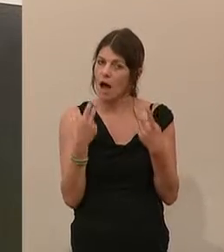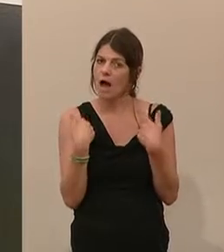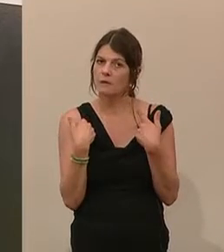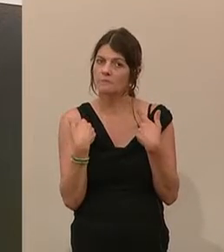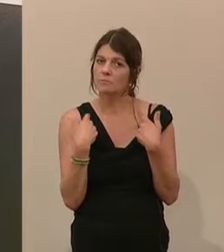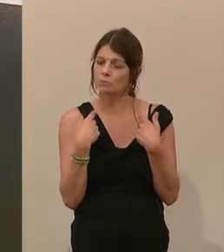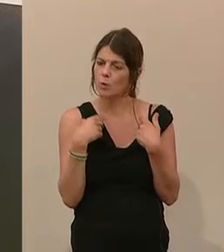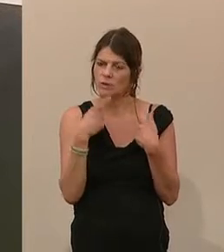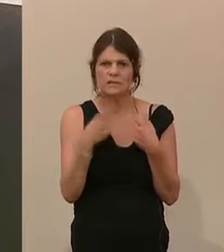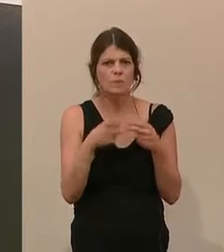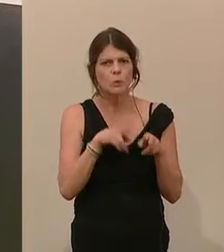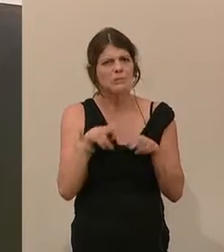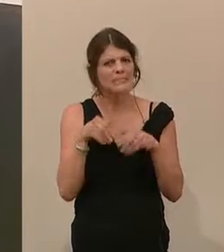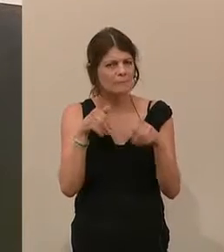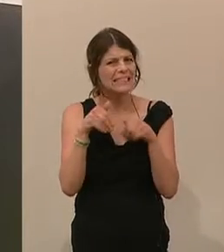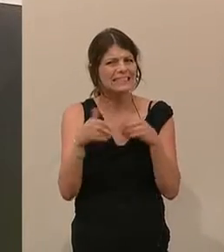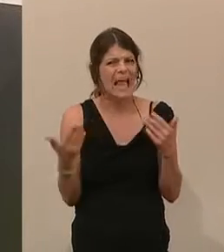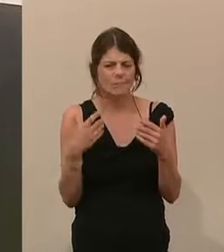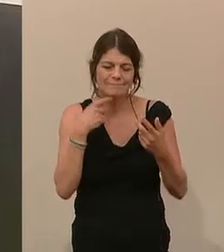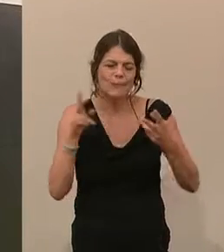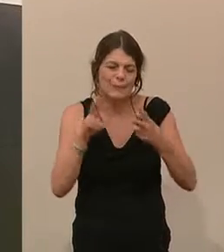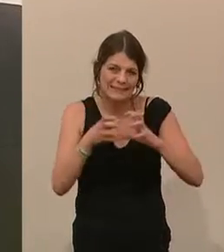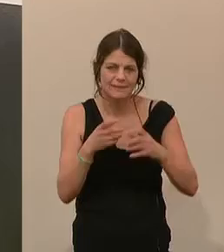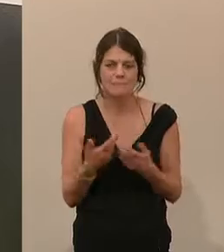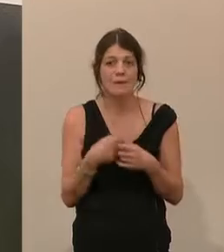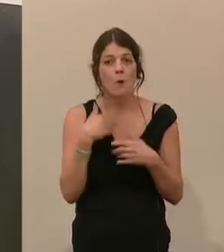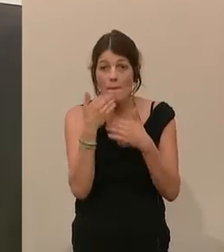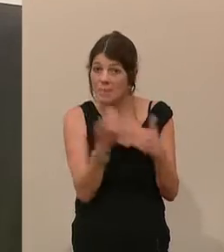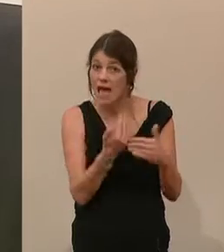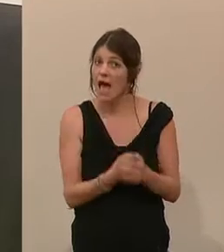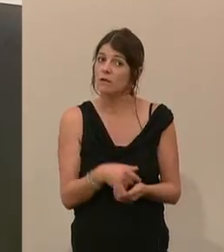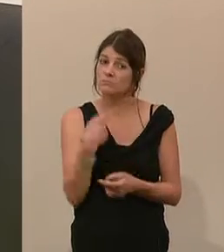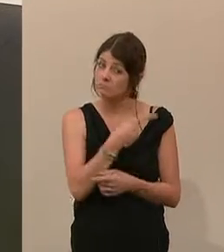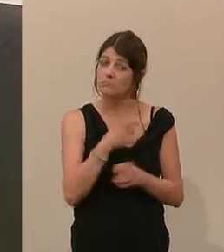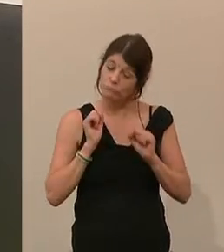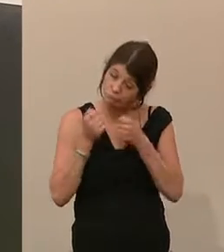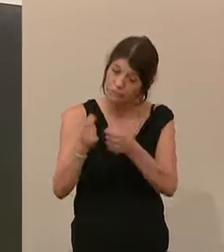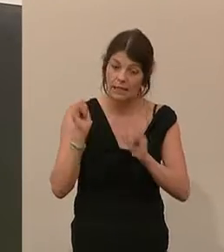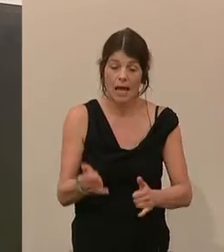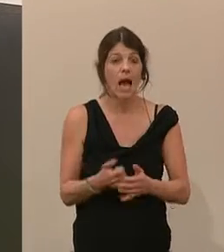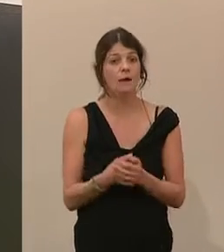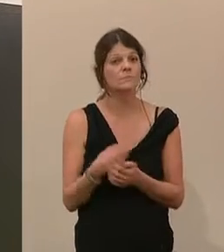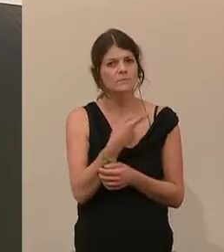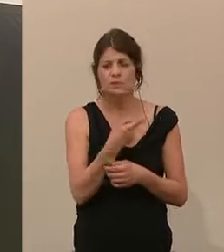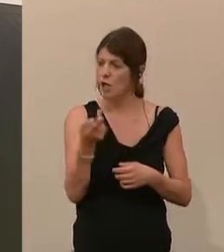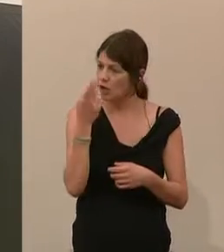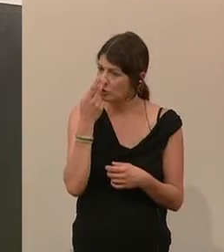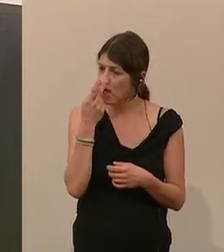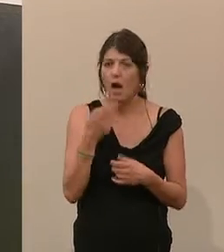grundsätzlich beim Justizministerium, so nenne ich es da kürze halber, bedanken darf für die Initiative einer erfolgreichen